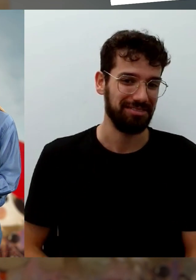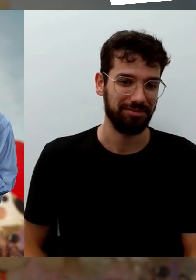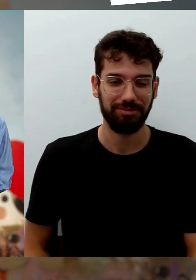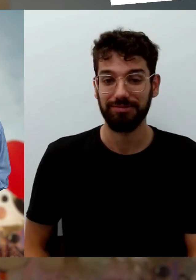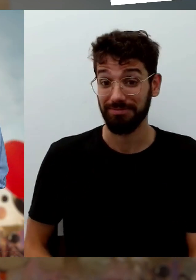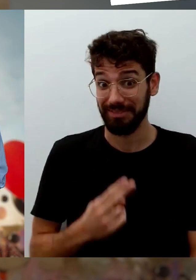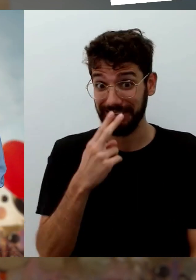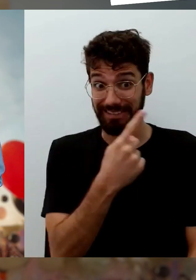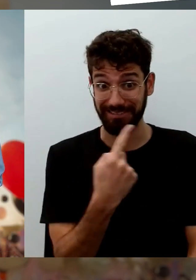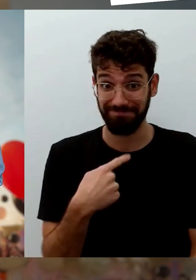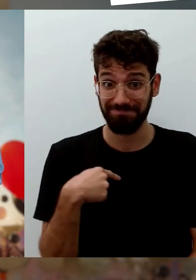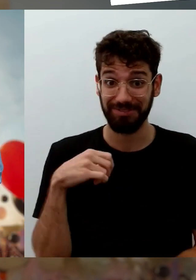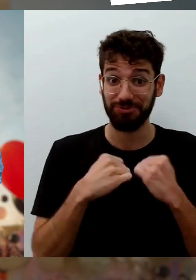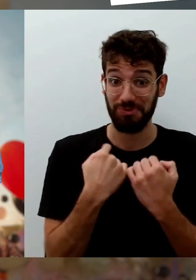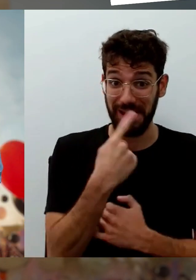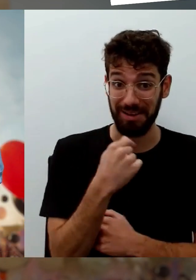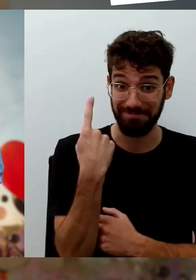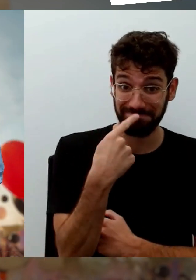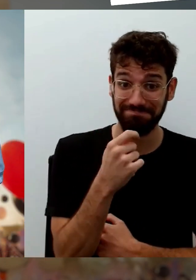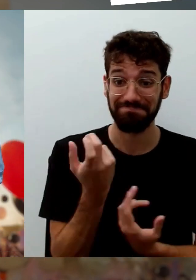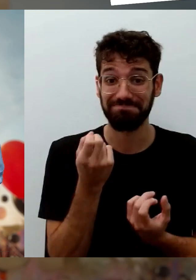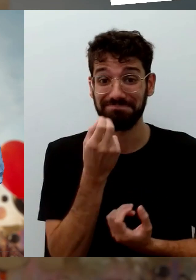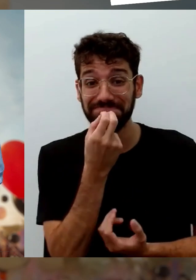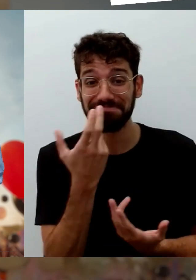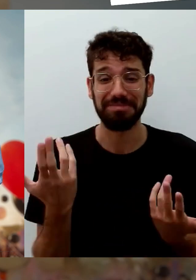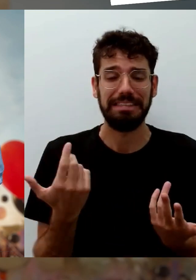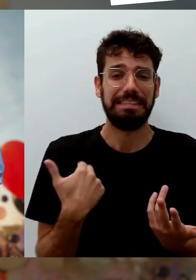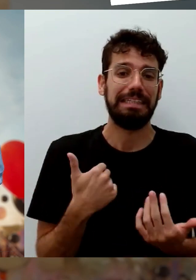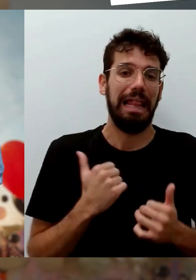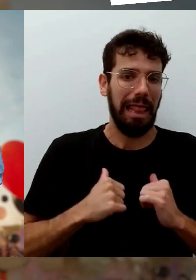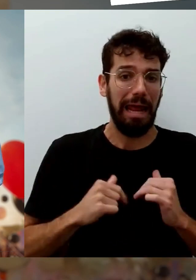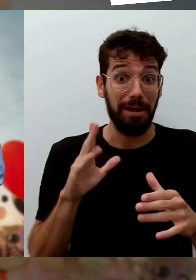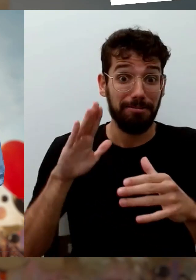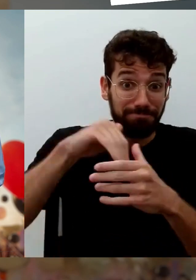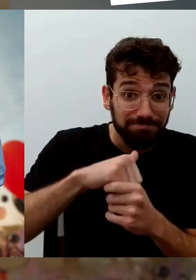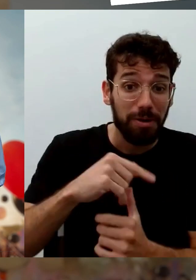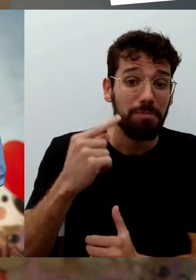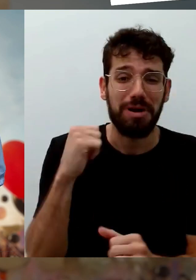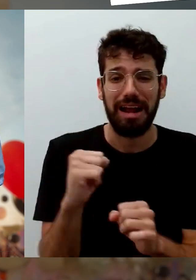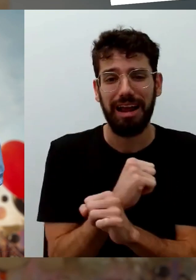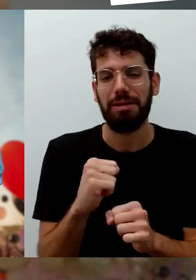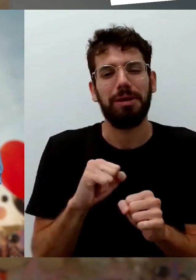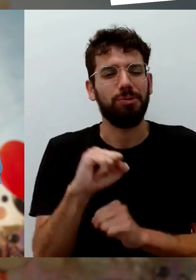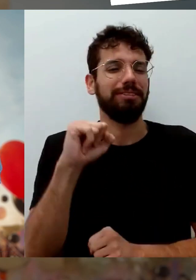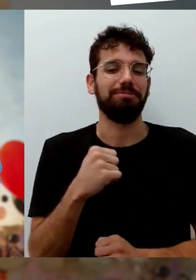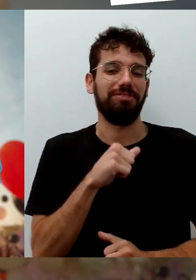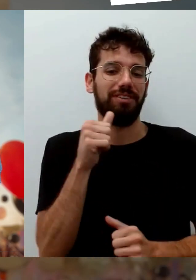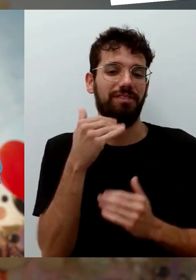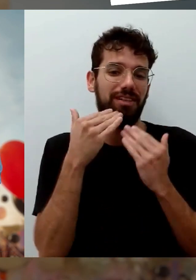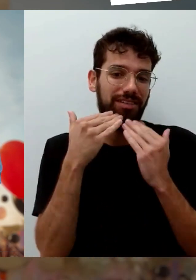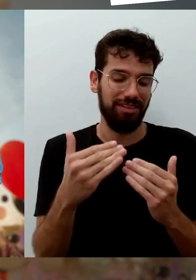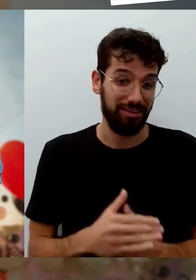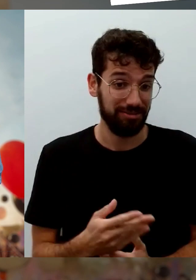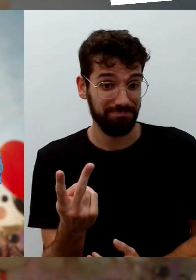lachende Gesichter im Studio. Wir sind, glaube ich, so ein bisschen neidisch, dass wir nicht selber mit ausprobieren dürfen. Aber vielen, vielen Dank an Sie, Frau Schittig, an Sie, Herr